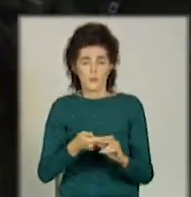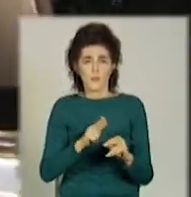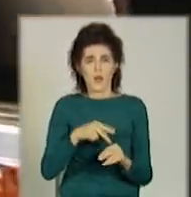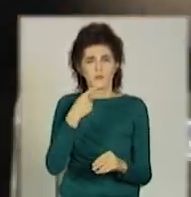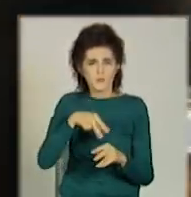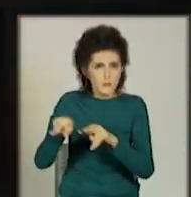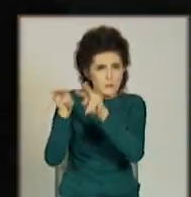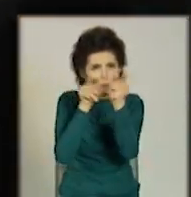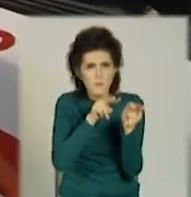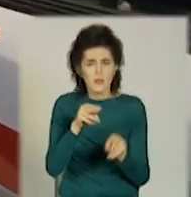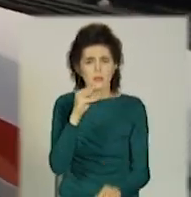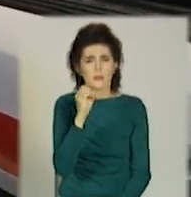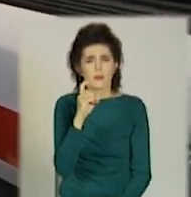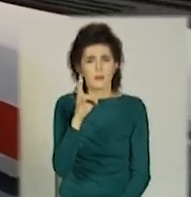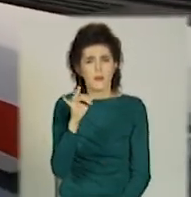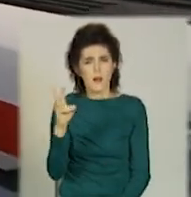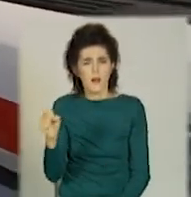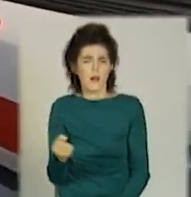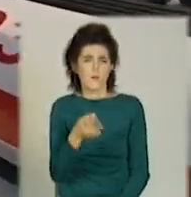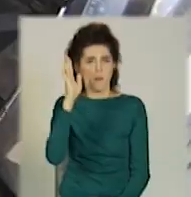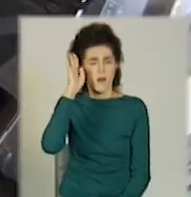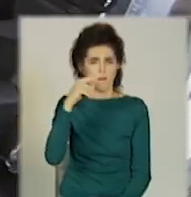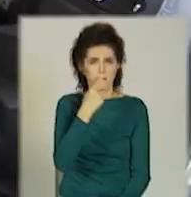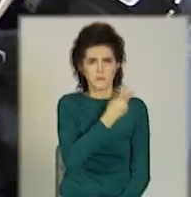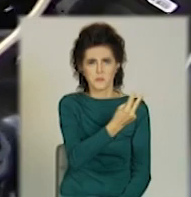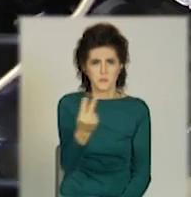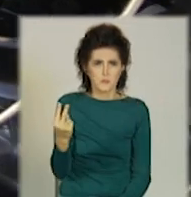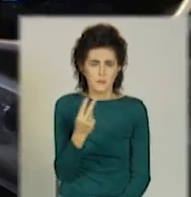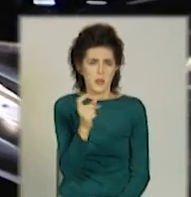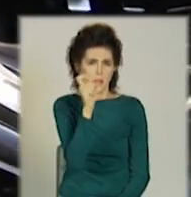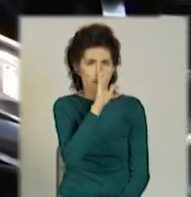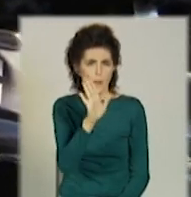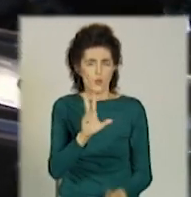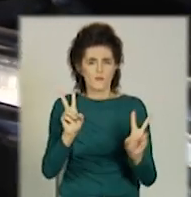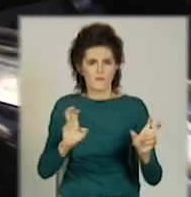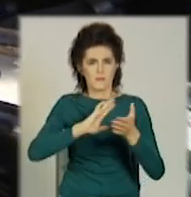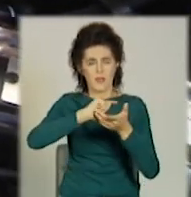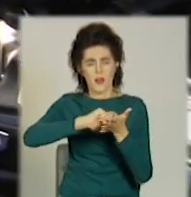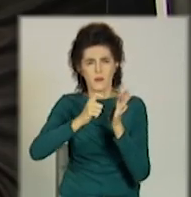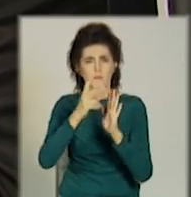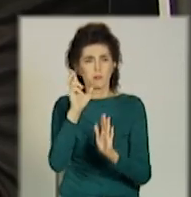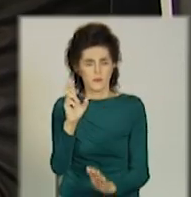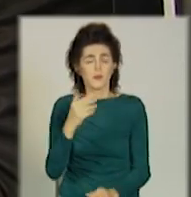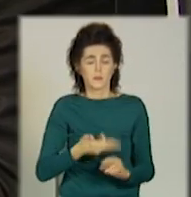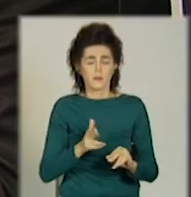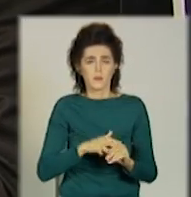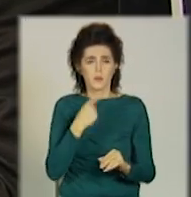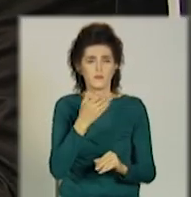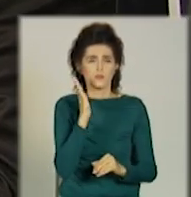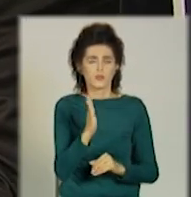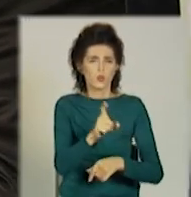оглядають і техніки. Механік Андрій Діденко приймає машини класу «Б», що поїдуть рятувати людей на Донеччині.